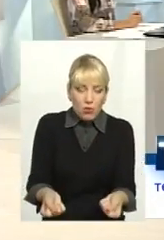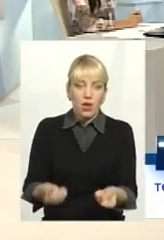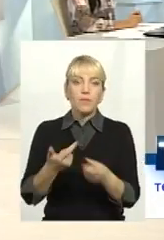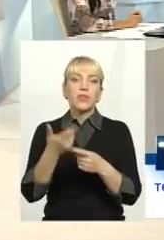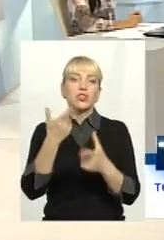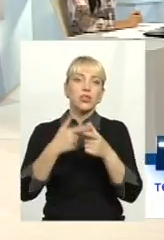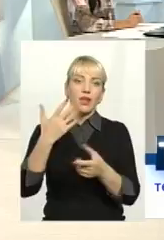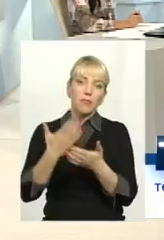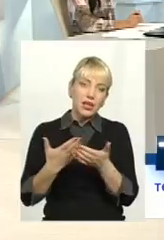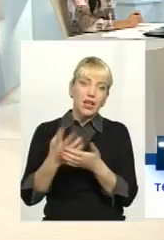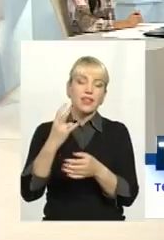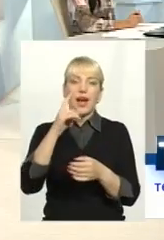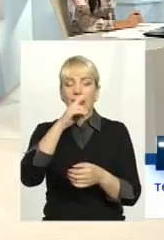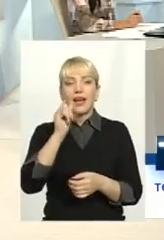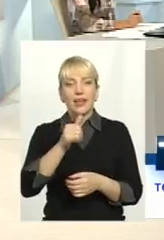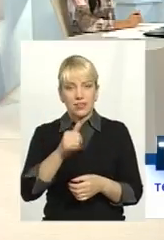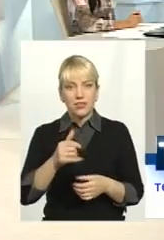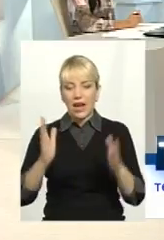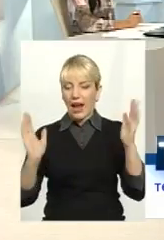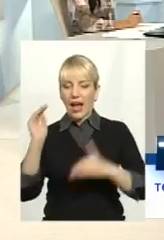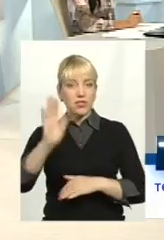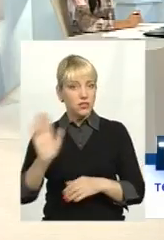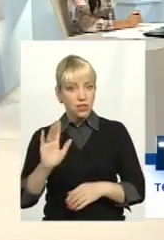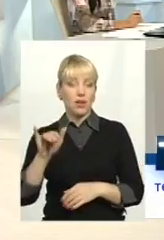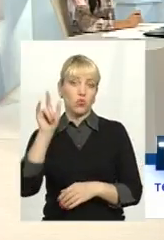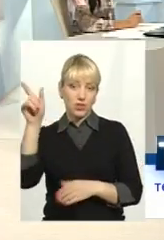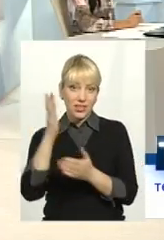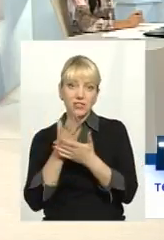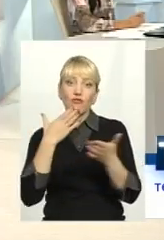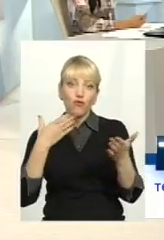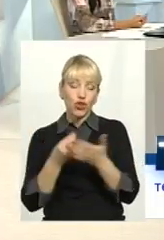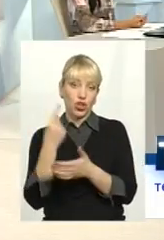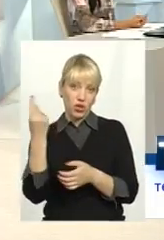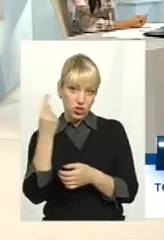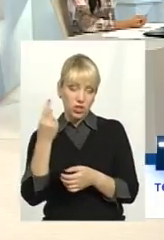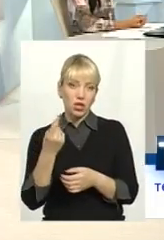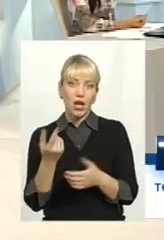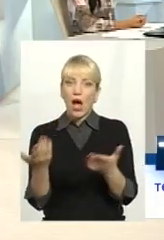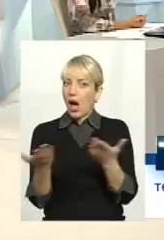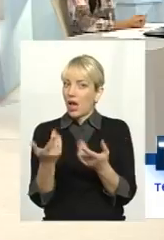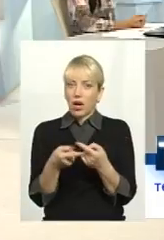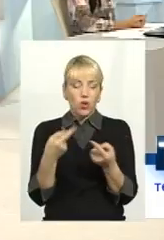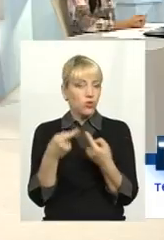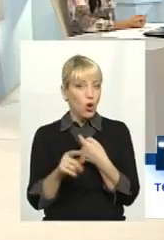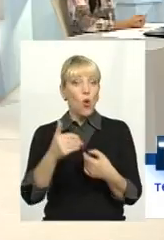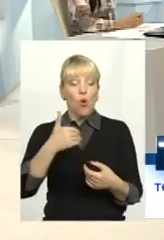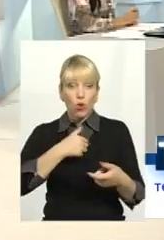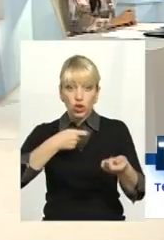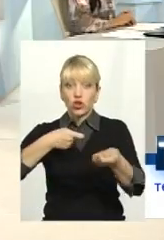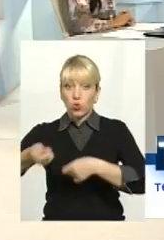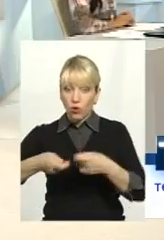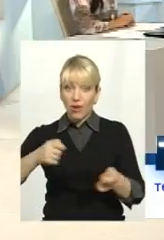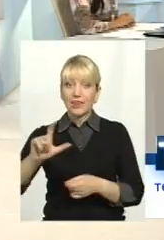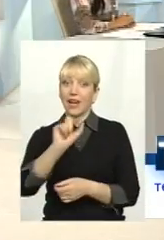не з каністрою приїздимо, а там є колонка з лічильником запломбованим. А яка тут відмінність? Хочеш торгувати